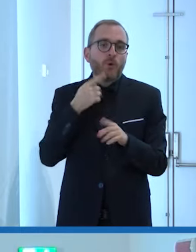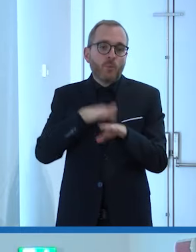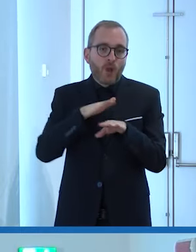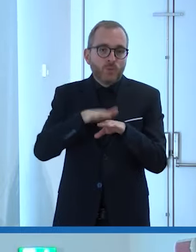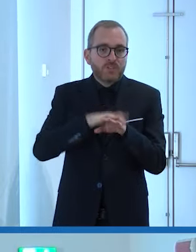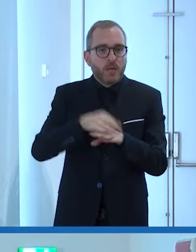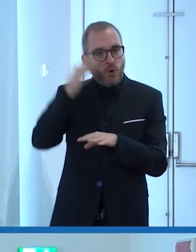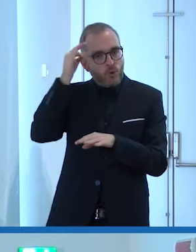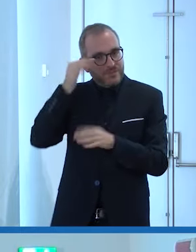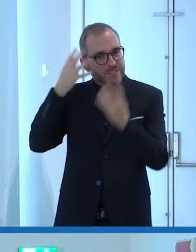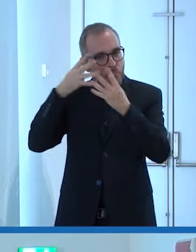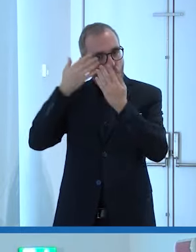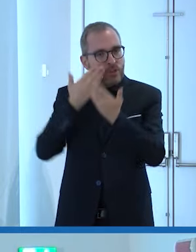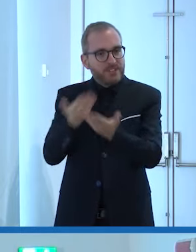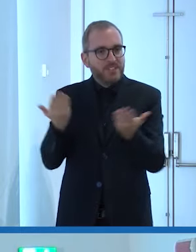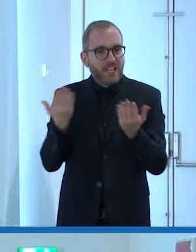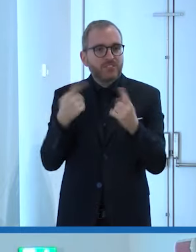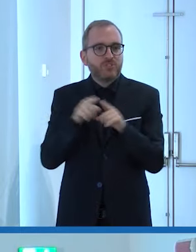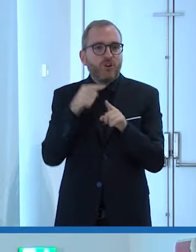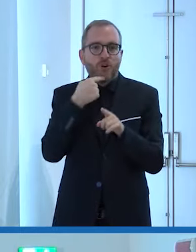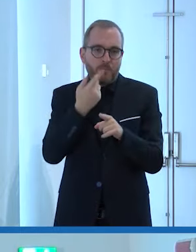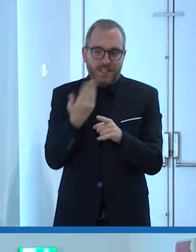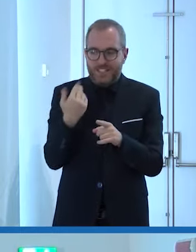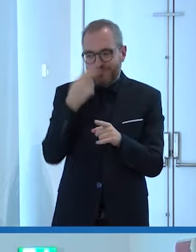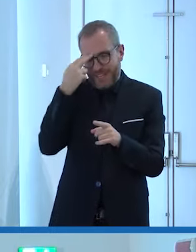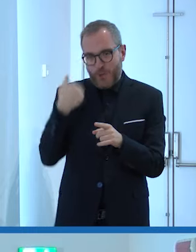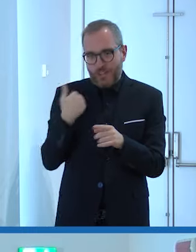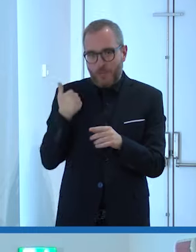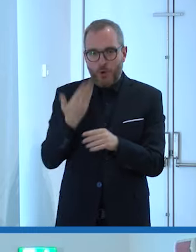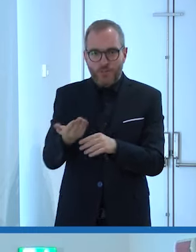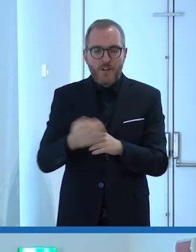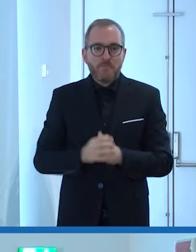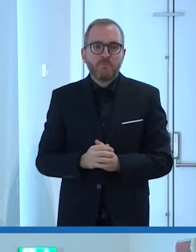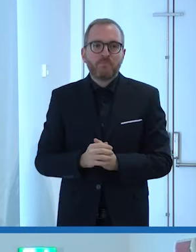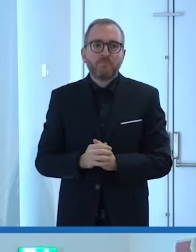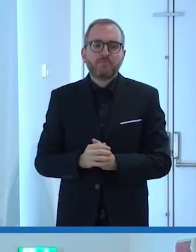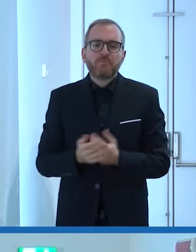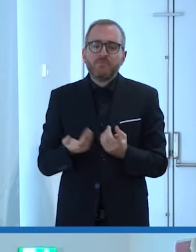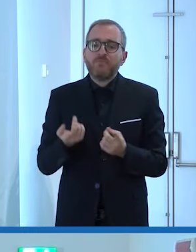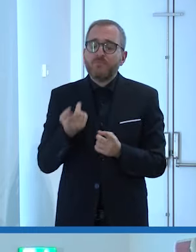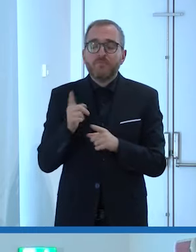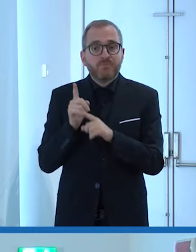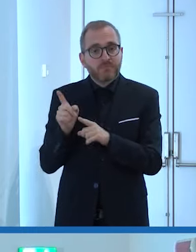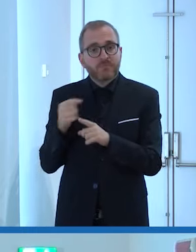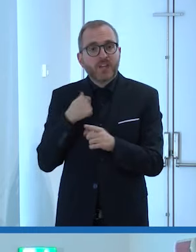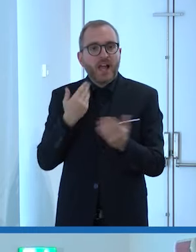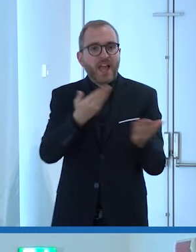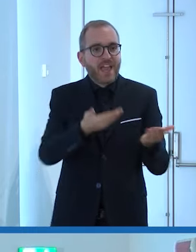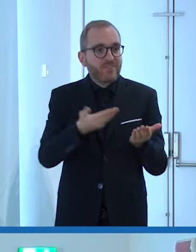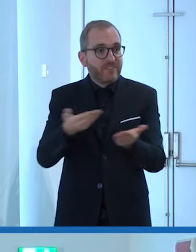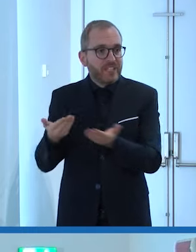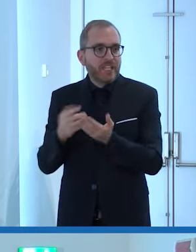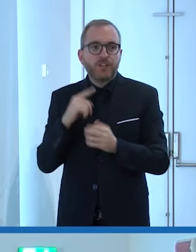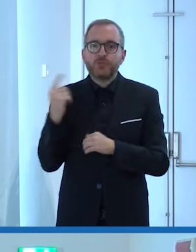ci ricordavano. e quindi ha invitato tutti gli